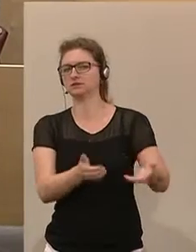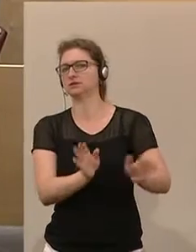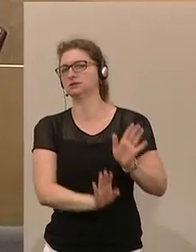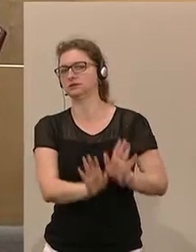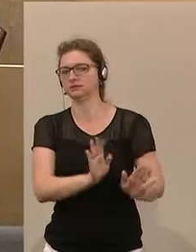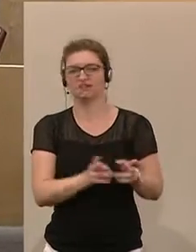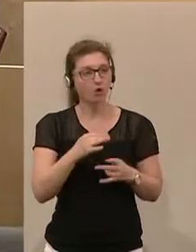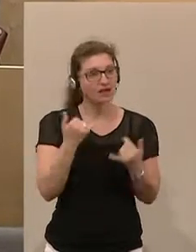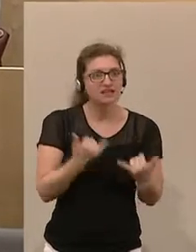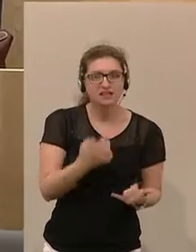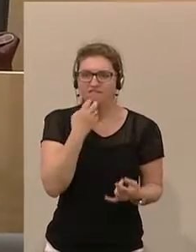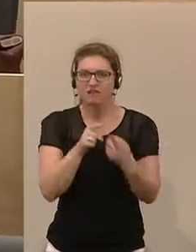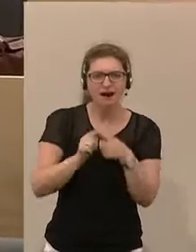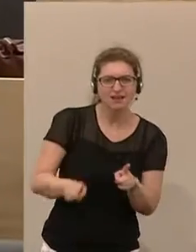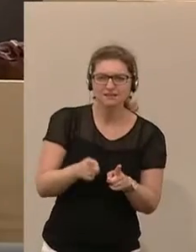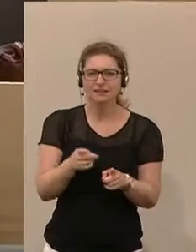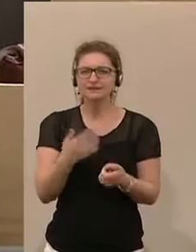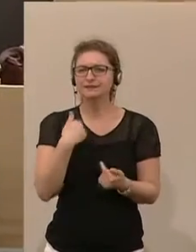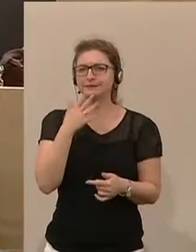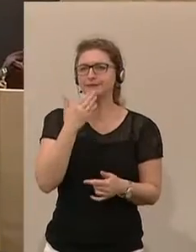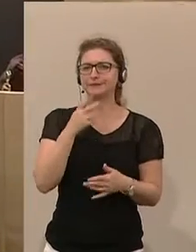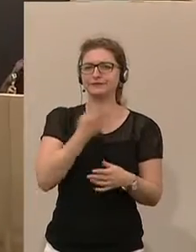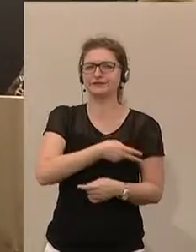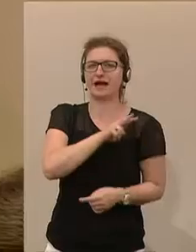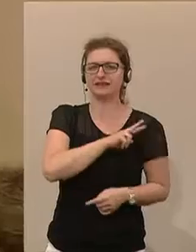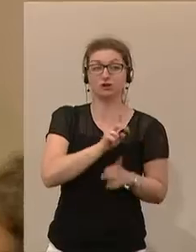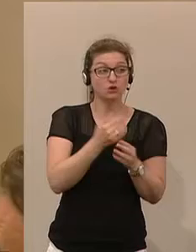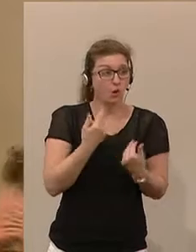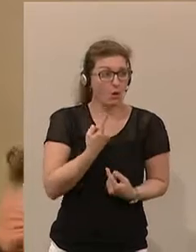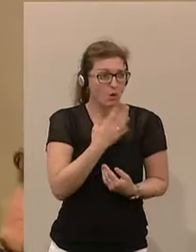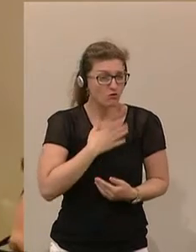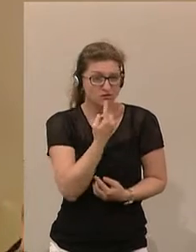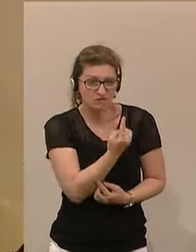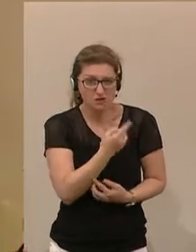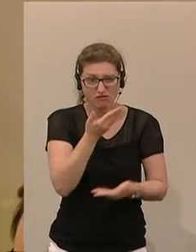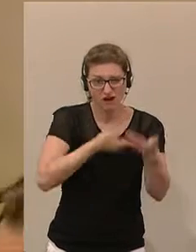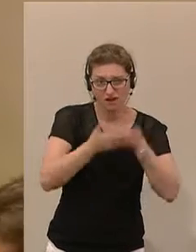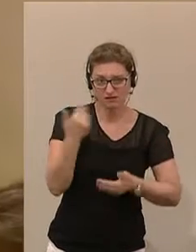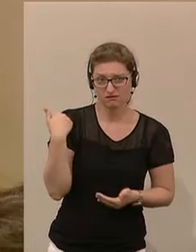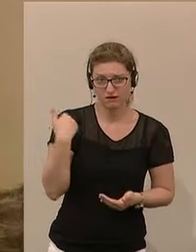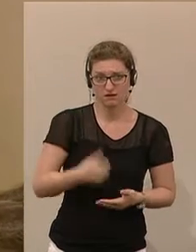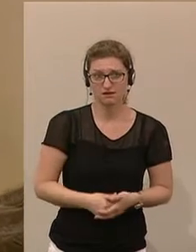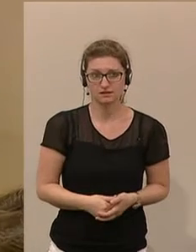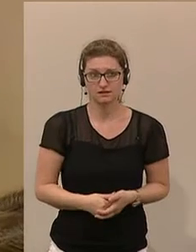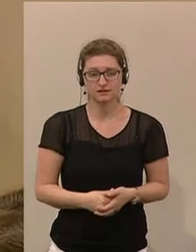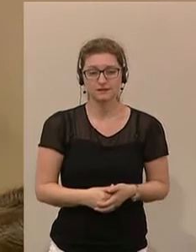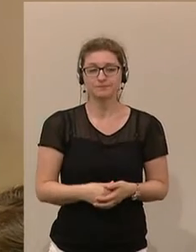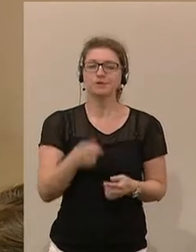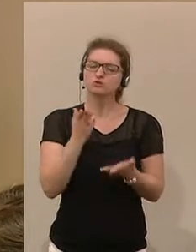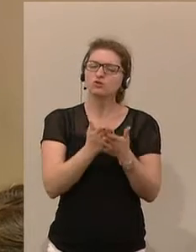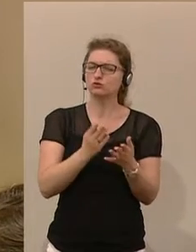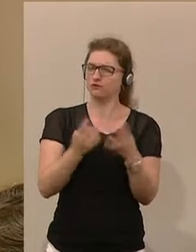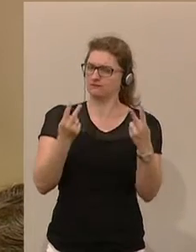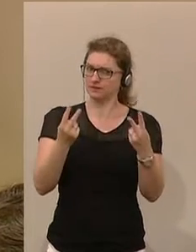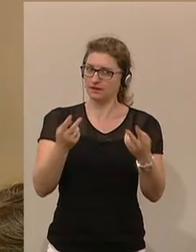alles anders möchte und mir nichts verantwortlich zeigt, was man selber ausverhandelt hat. Und es ist schon ganz wesentlich,